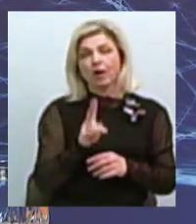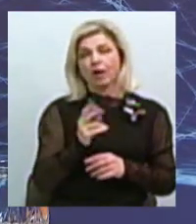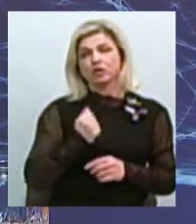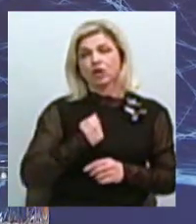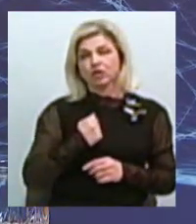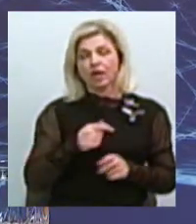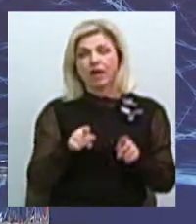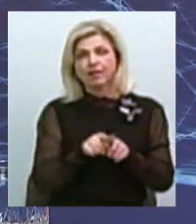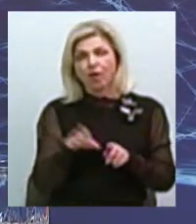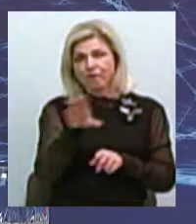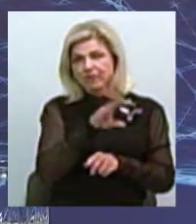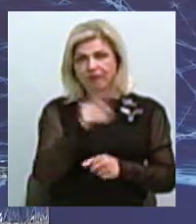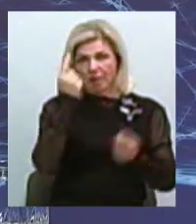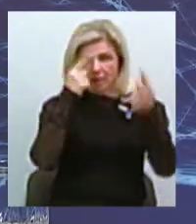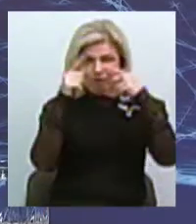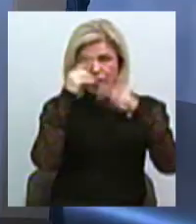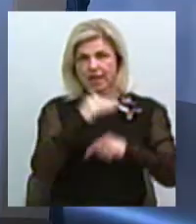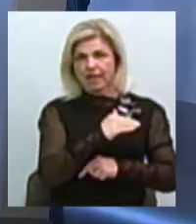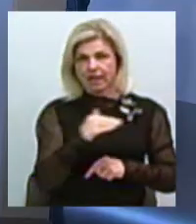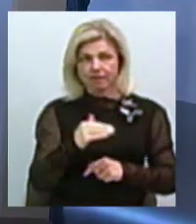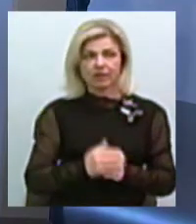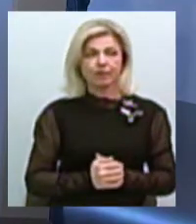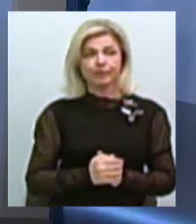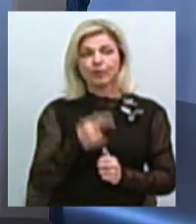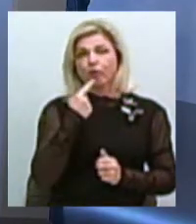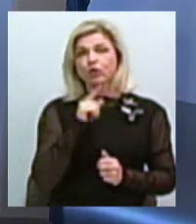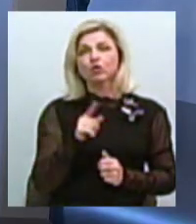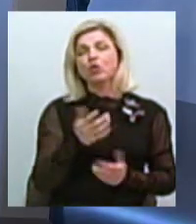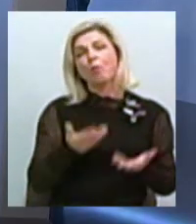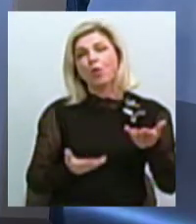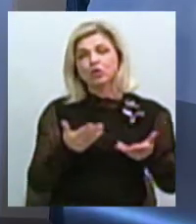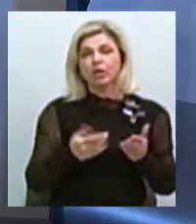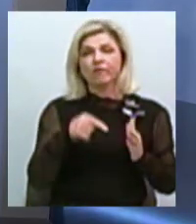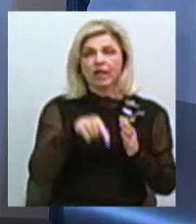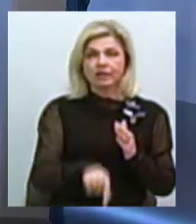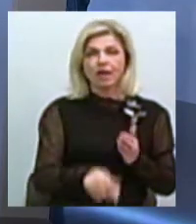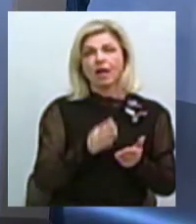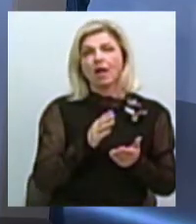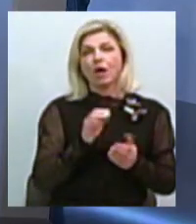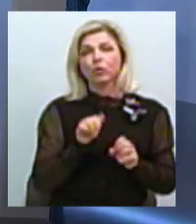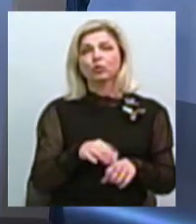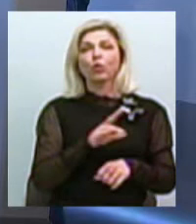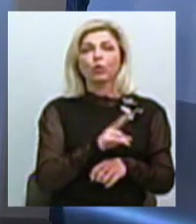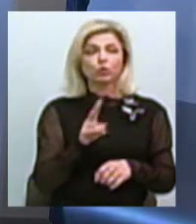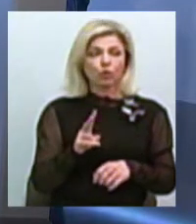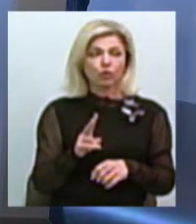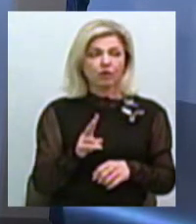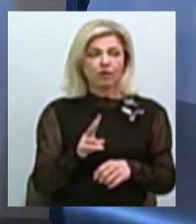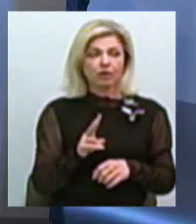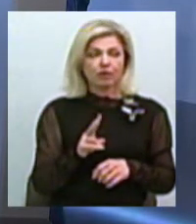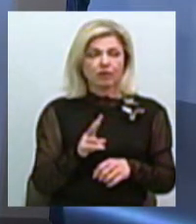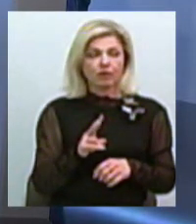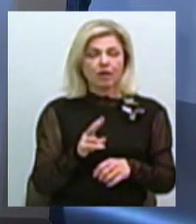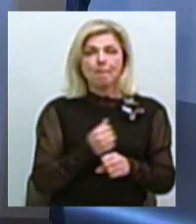на такому міфологічному рівні. Говорять про те, що там, можливо, частково тут Лебен доклав руку до цього, коли він батареї